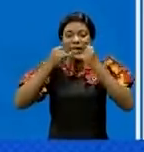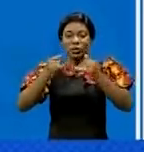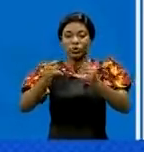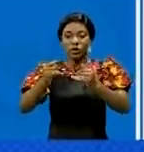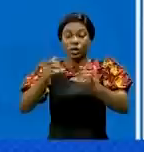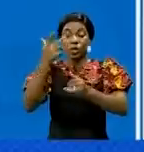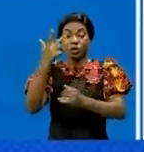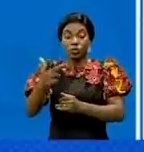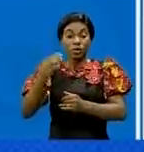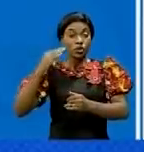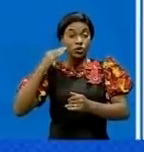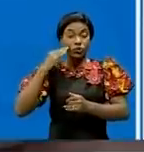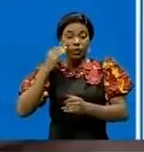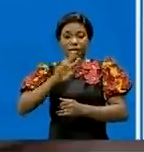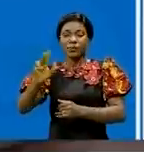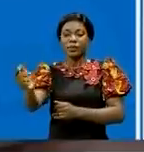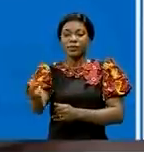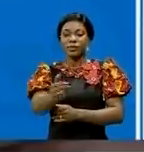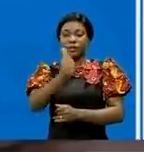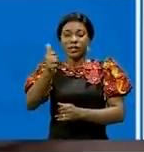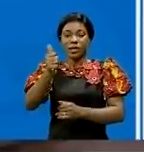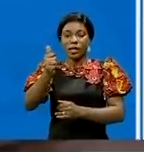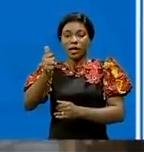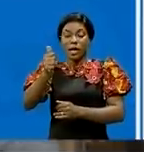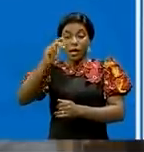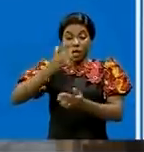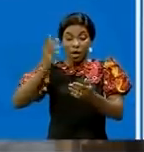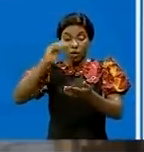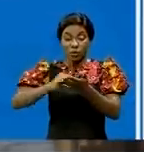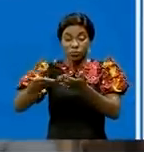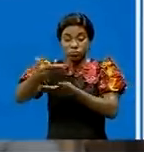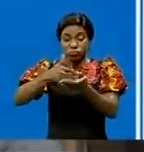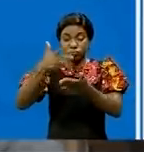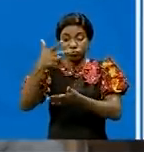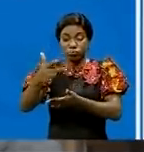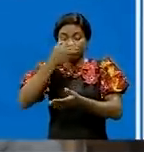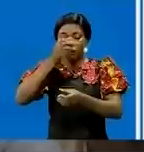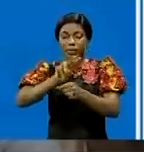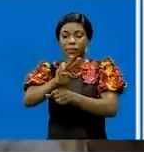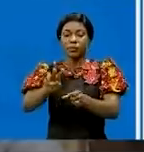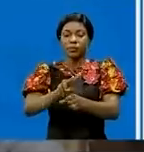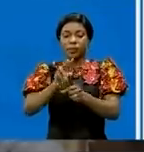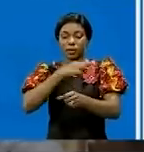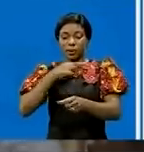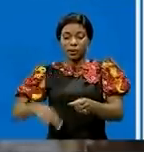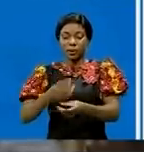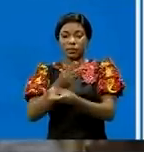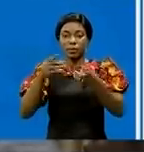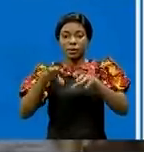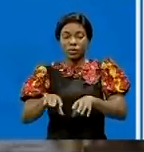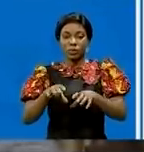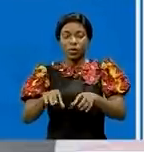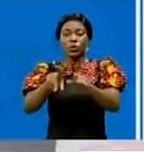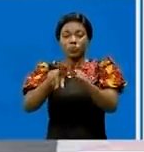3 juin 2021 le début de la troisième vague en République démocratique du Congo. Le pic est annoncé